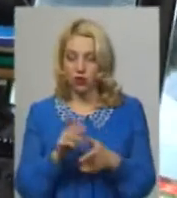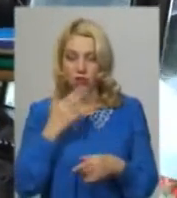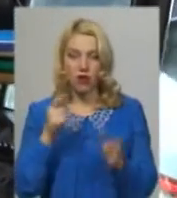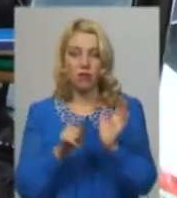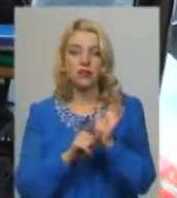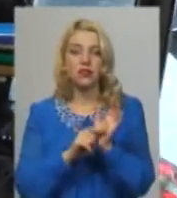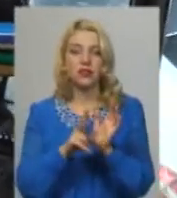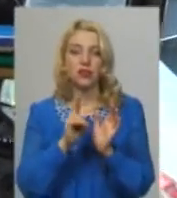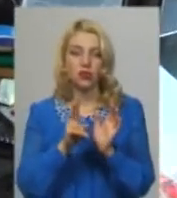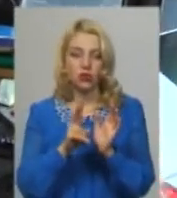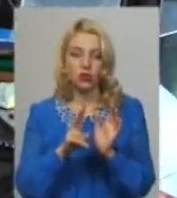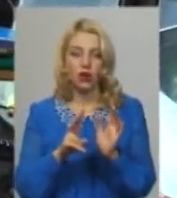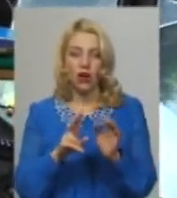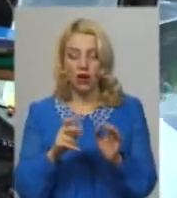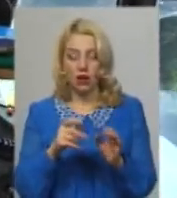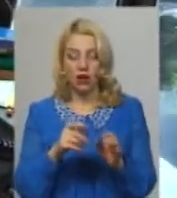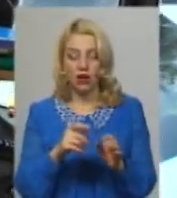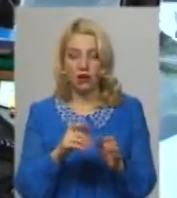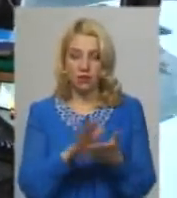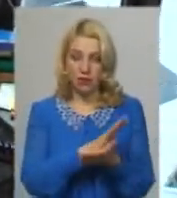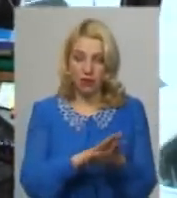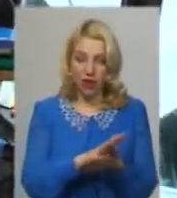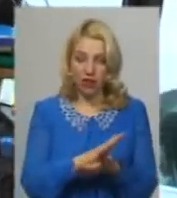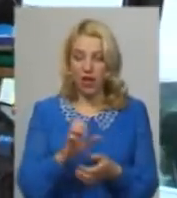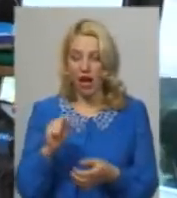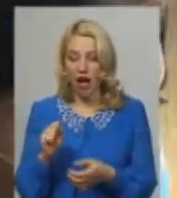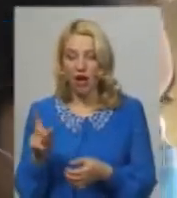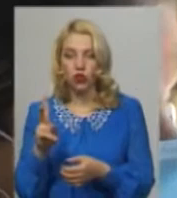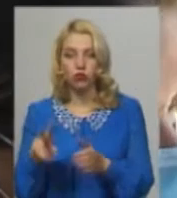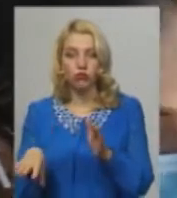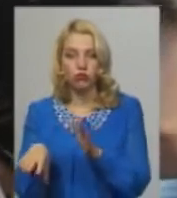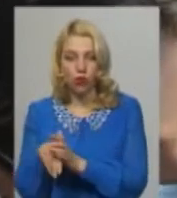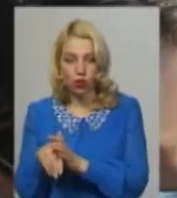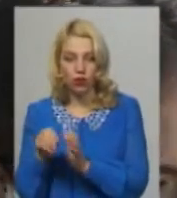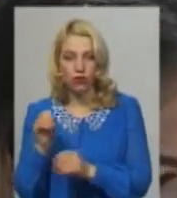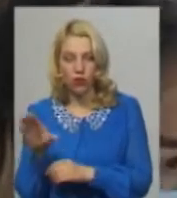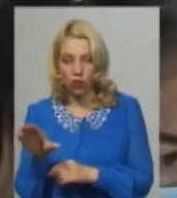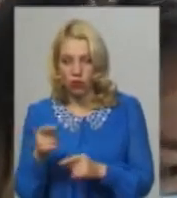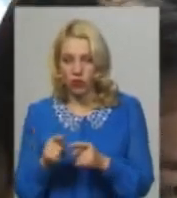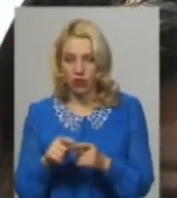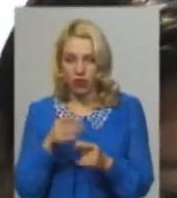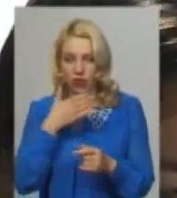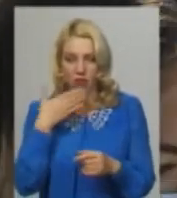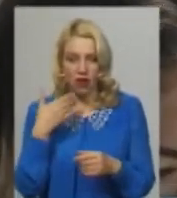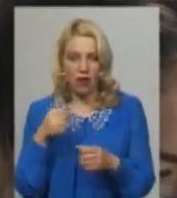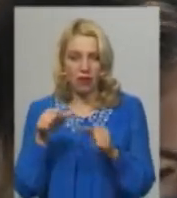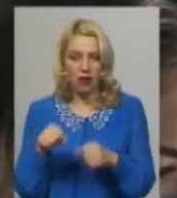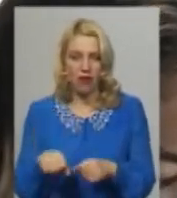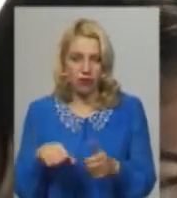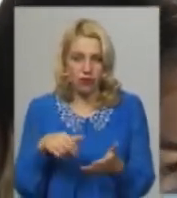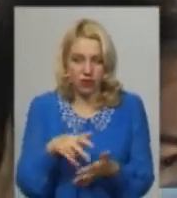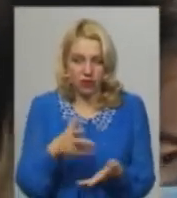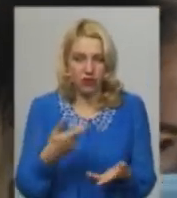той, що по спецпропуску, він вже не може. А пенсіонера ми вигнати не маємо те ж право. Григорій Волкотруп на пенсії, але ще працює, зараз